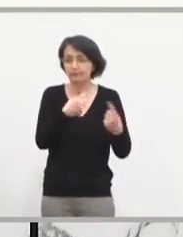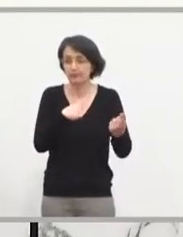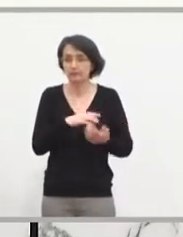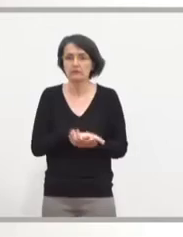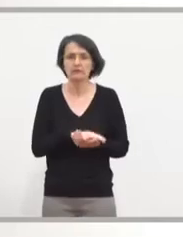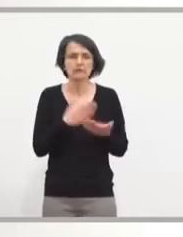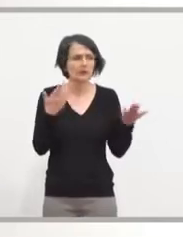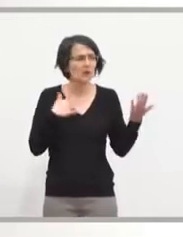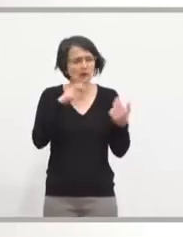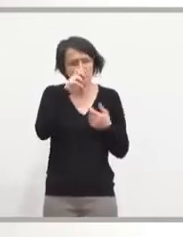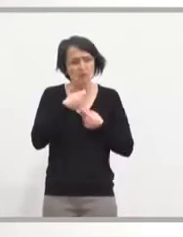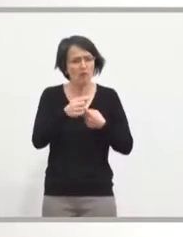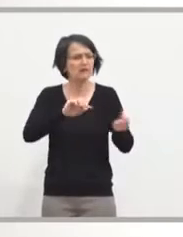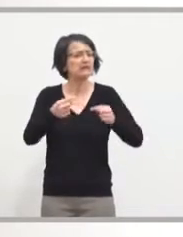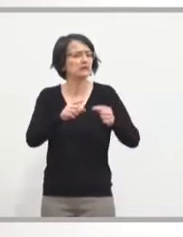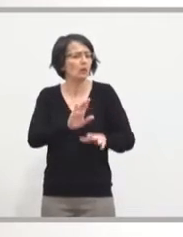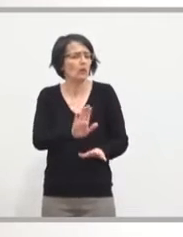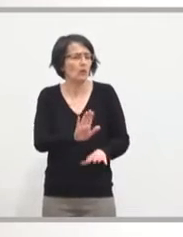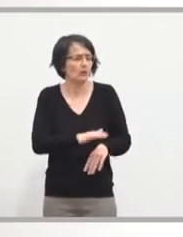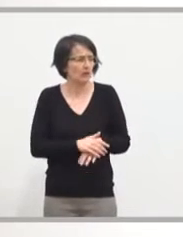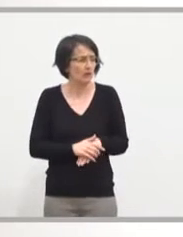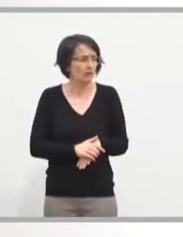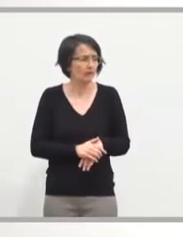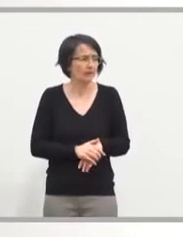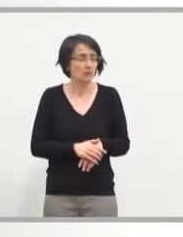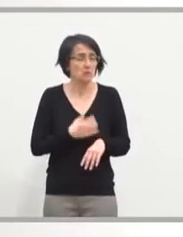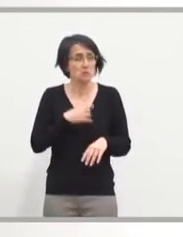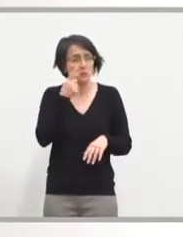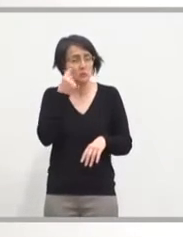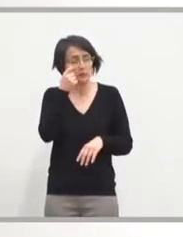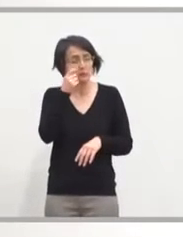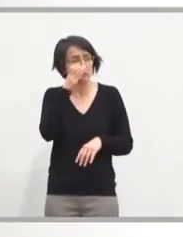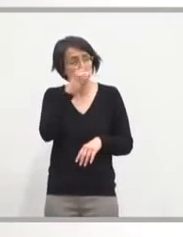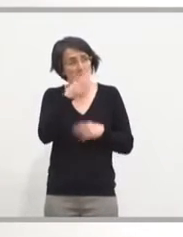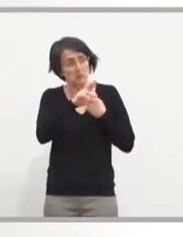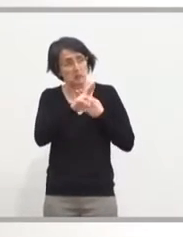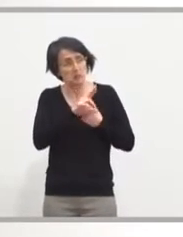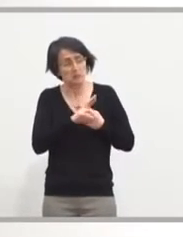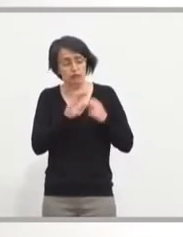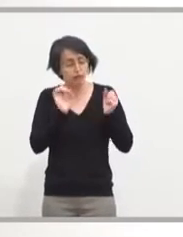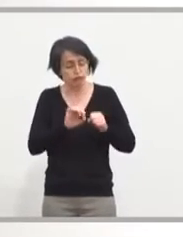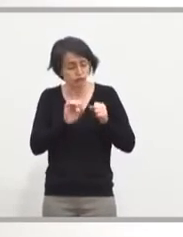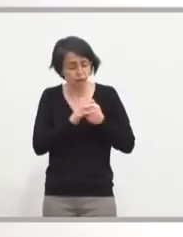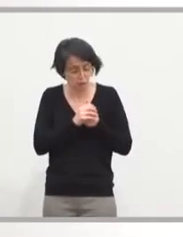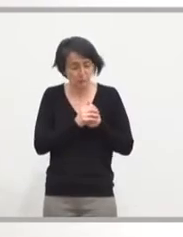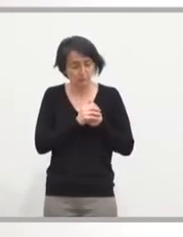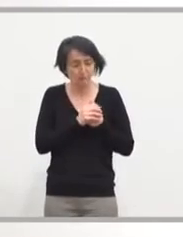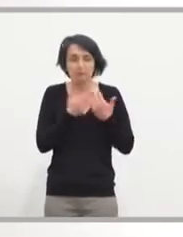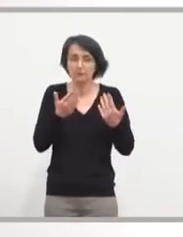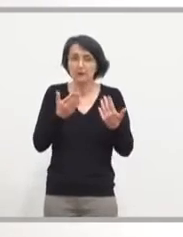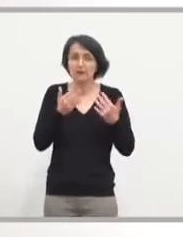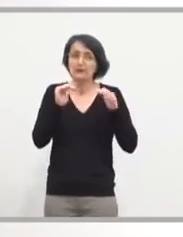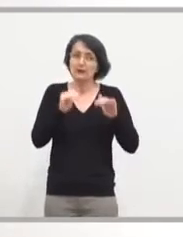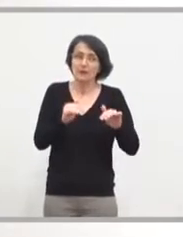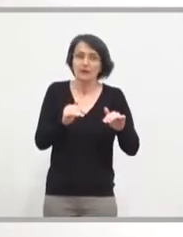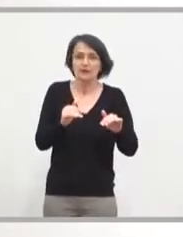ce n pas du tout polémique à mon propos. J'entends vos réponses, M. le Président, je les partage, mais je voudrais quand même lever